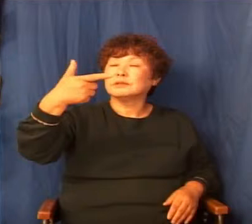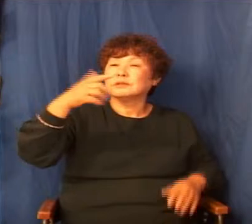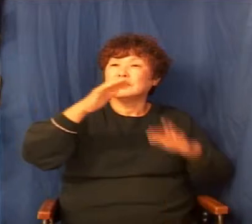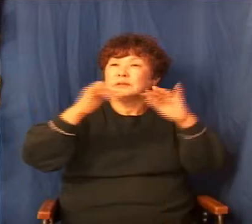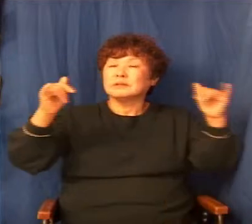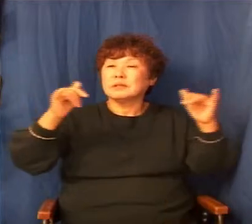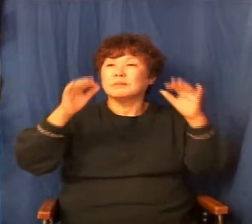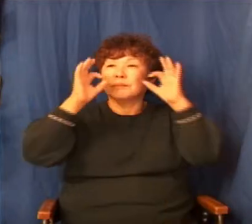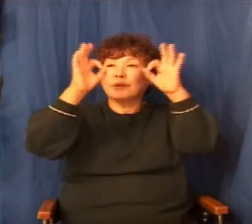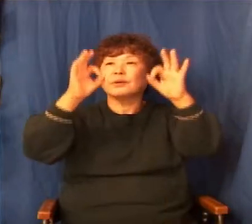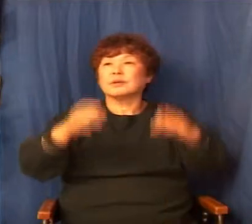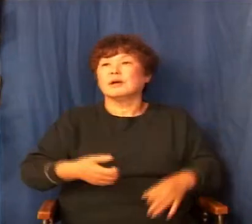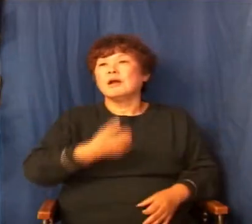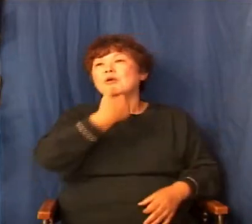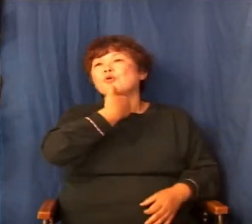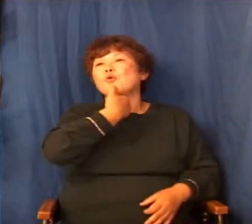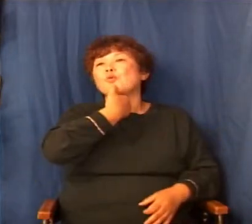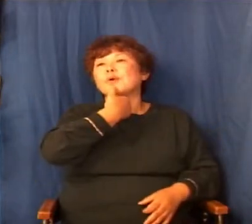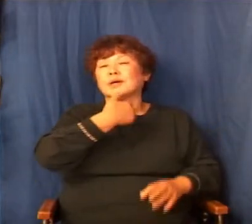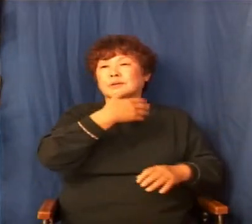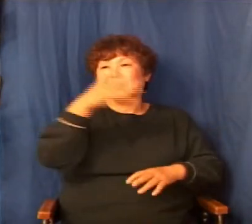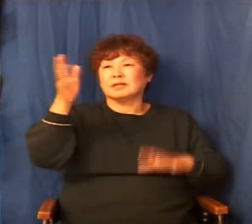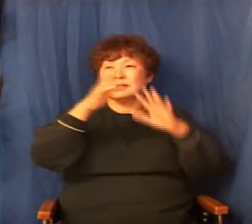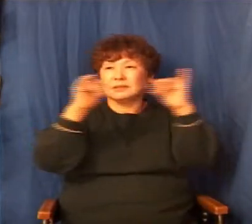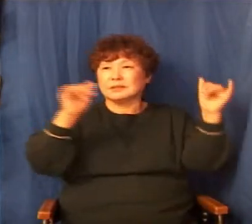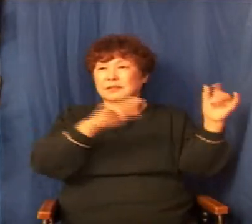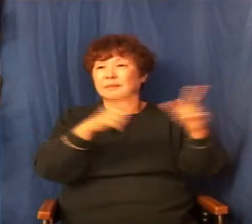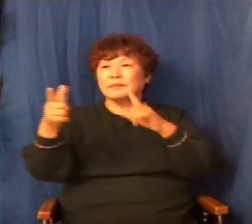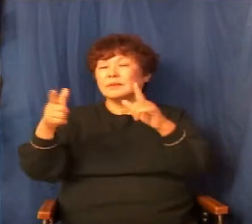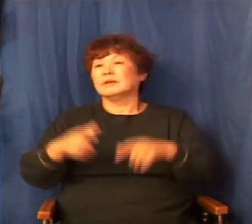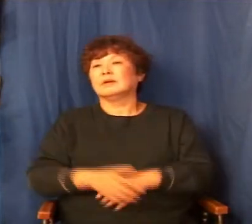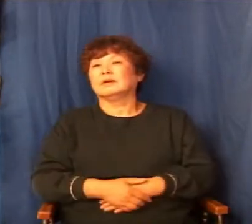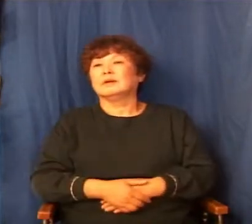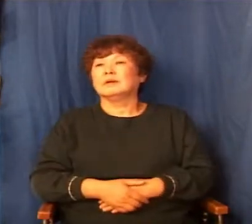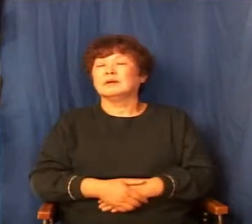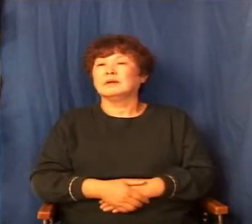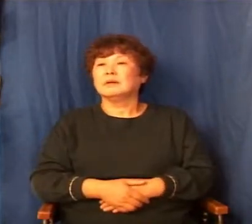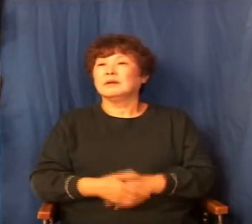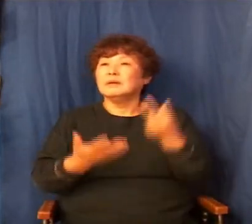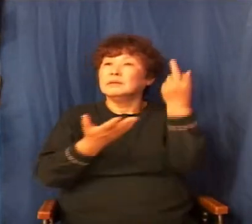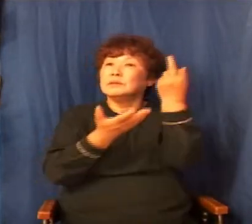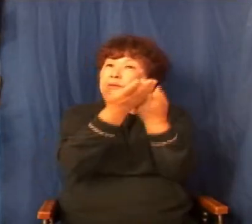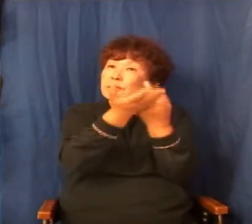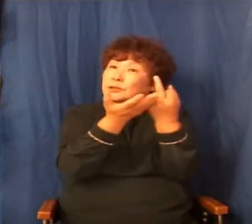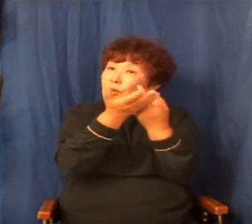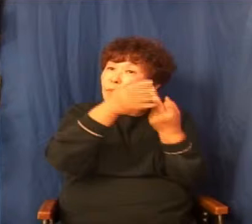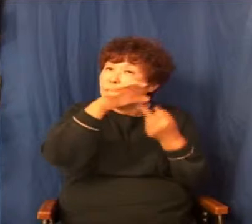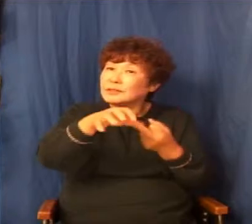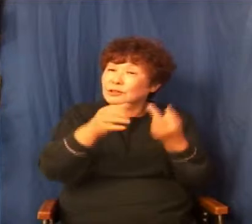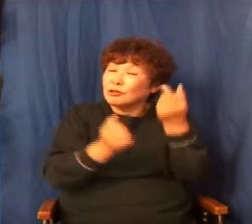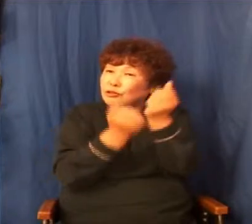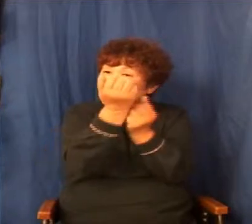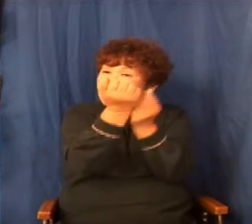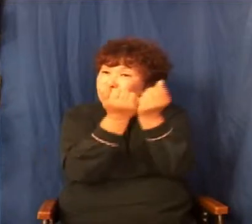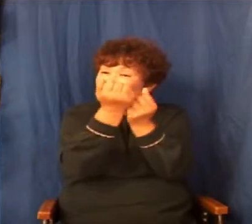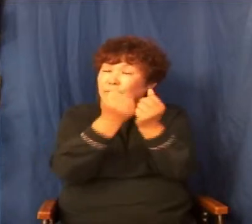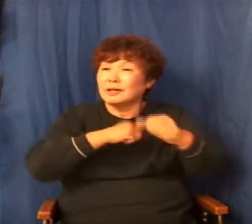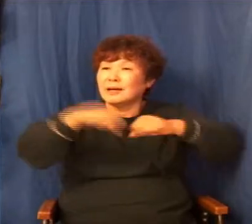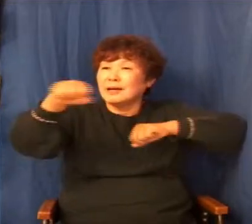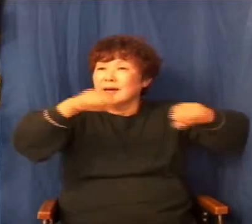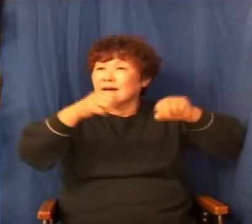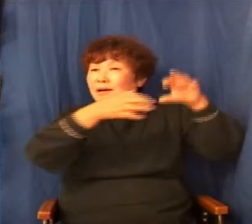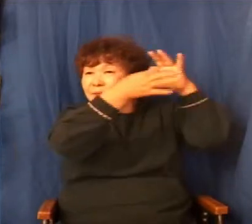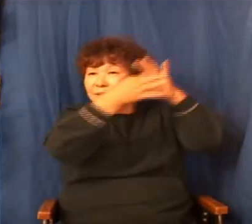어디 사람이라고요 지금 로마로 가는 사람들이에요 그 섬에서 수련회를 시키면서 하나님께서